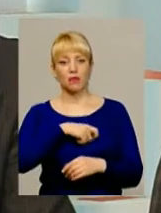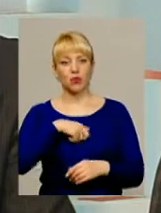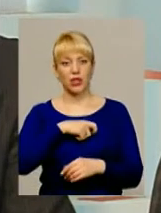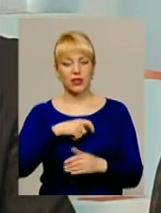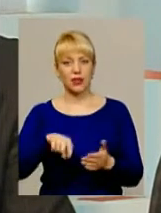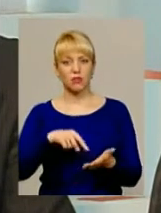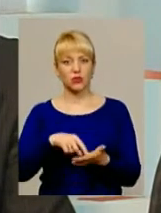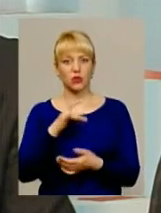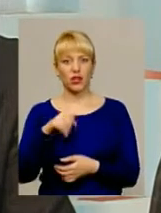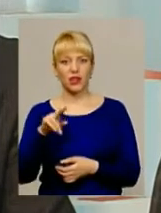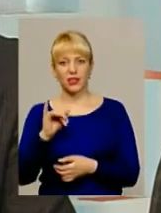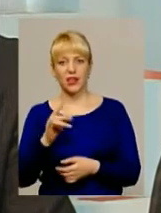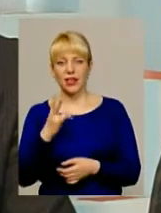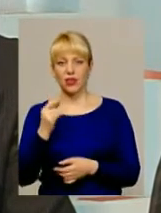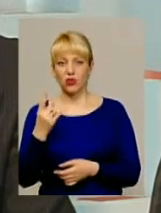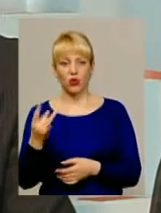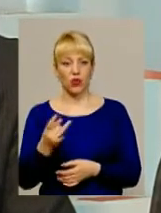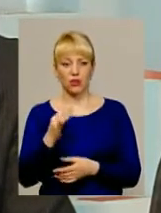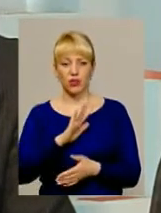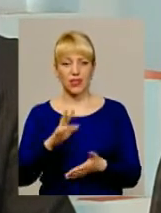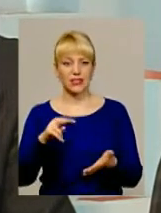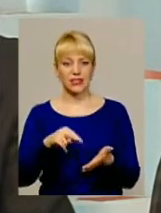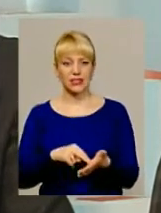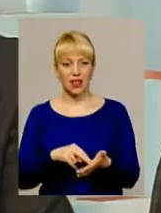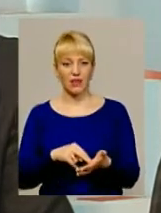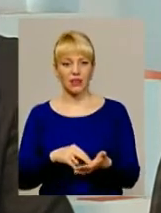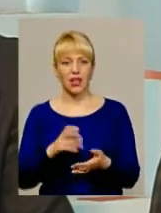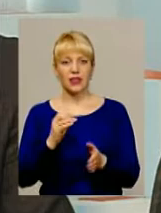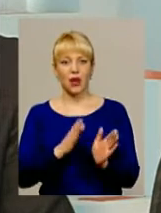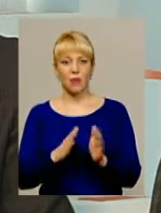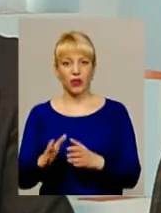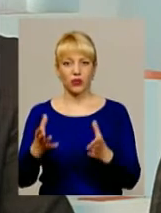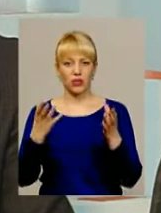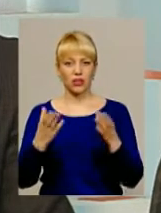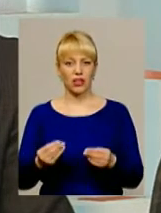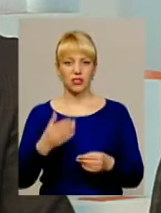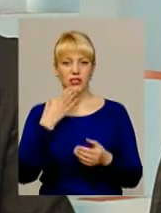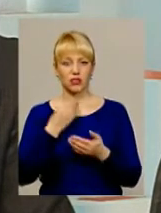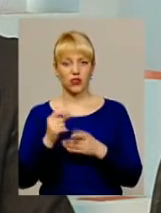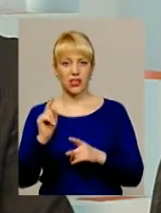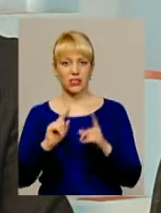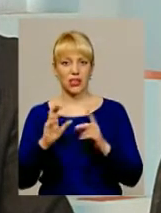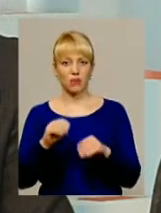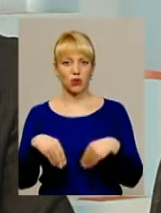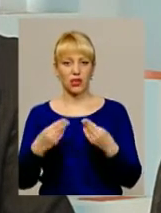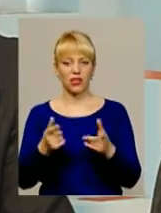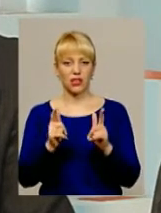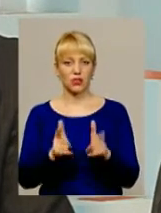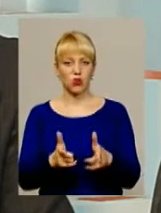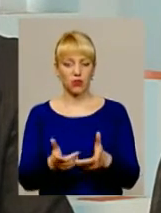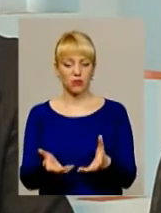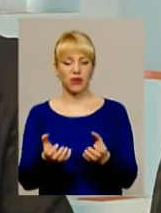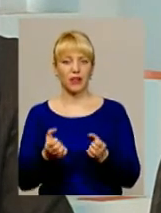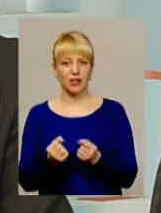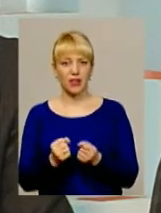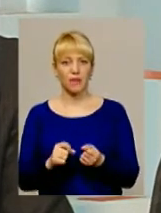міської ради жодного разу не ставили на порядок денний своєї сесії про надання згоди прийняття